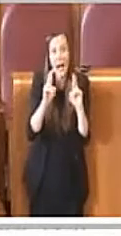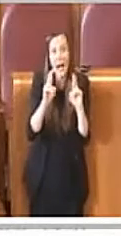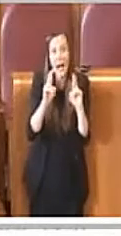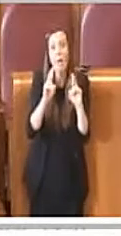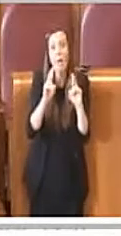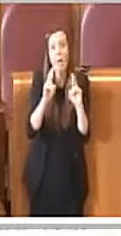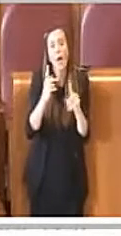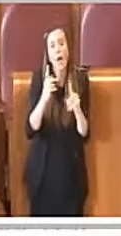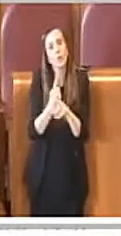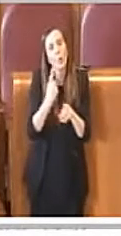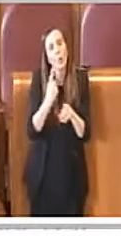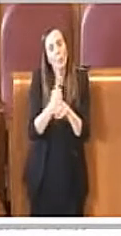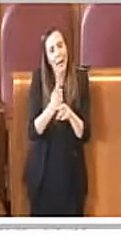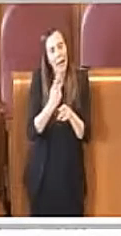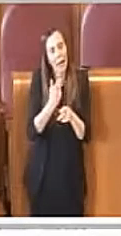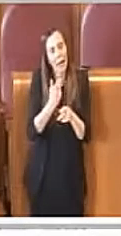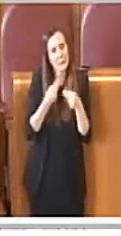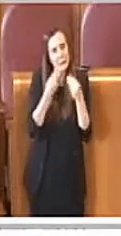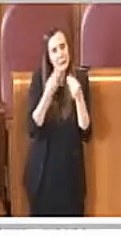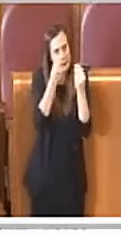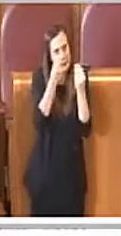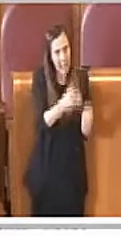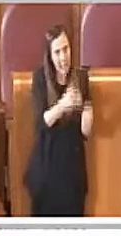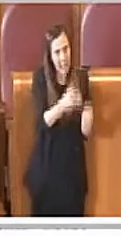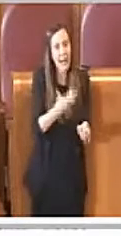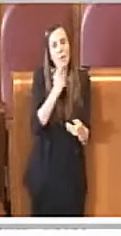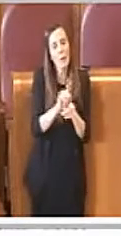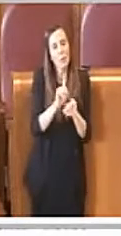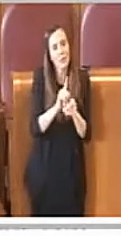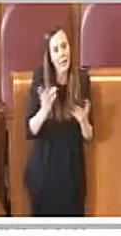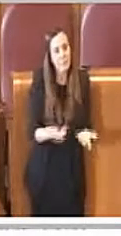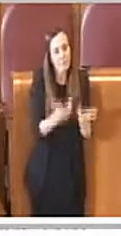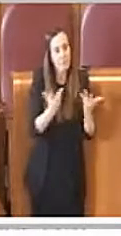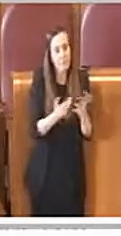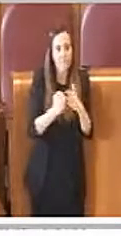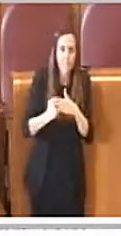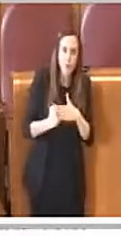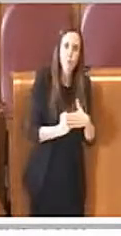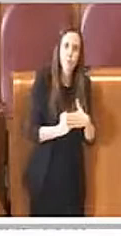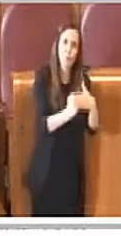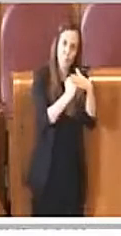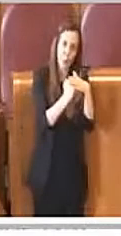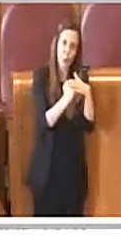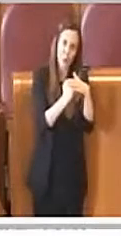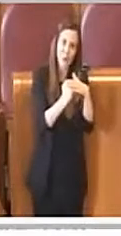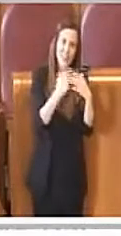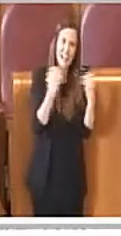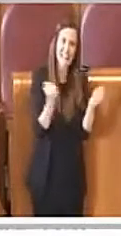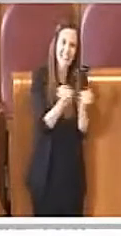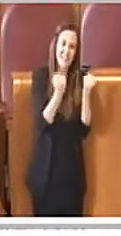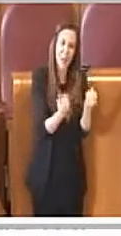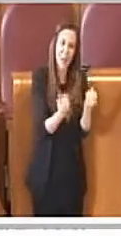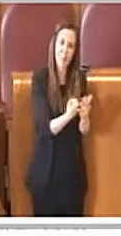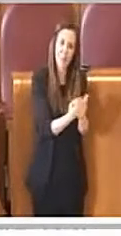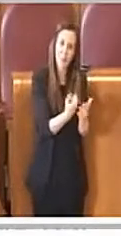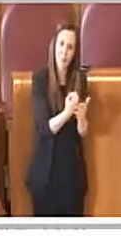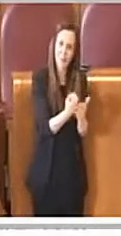questa leva importante loro. Vogliamo dare una leva alle associazioni, alle attività produttive